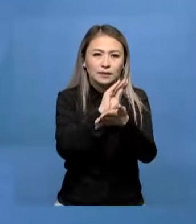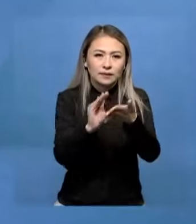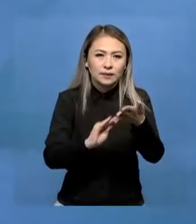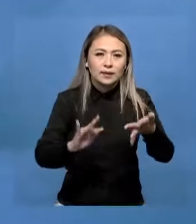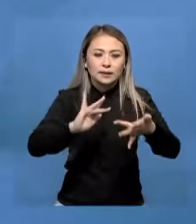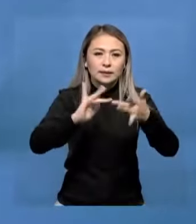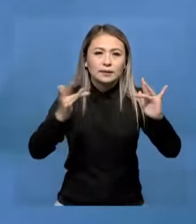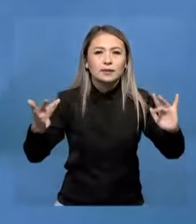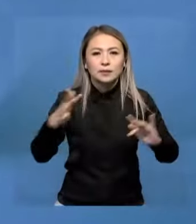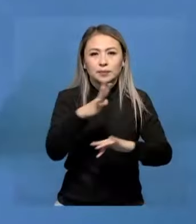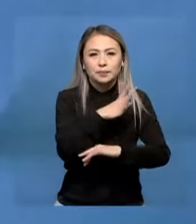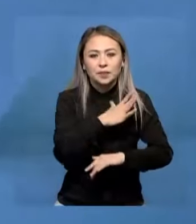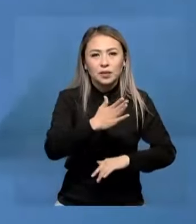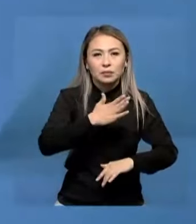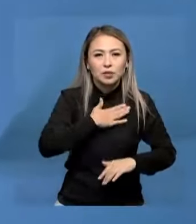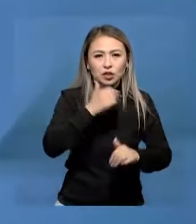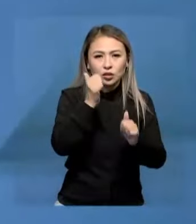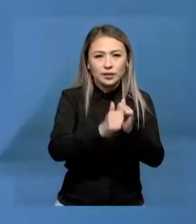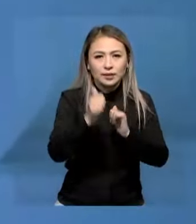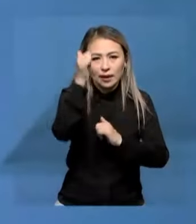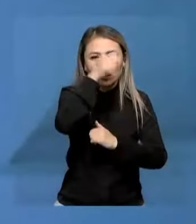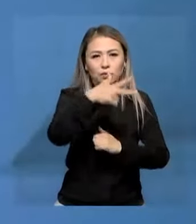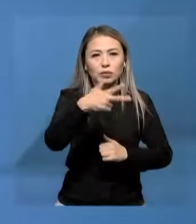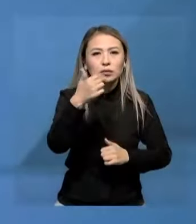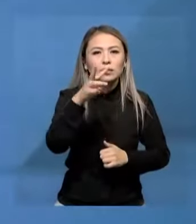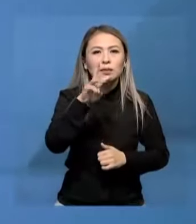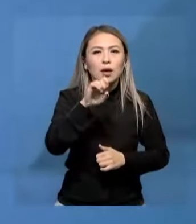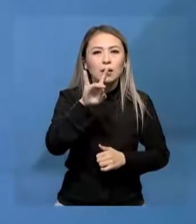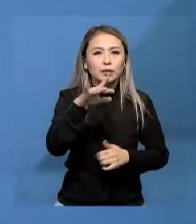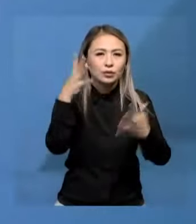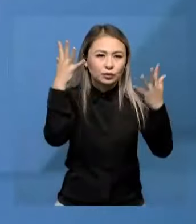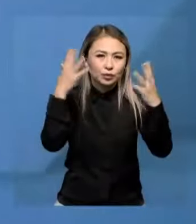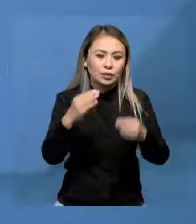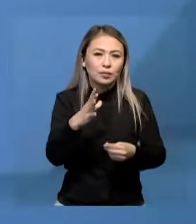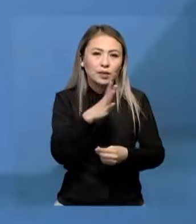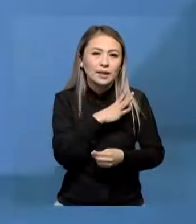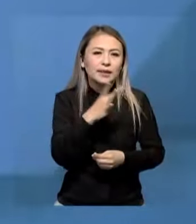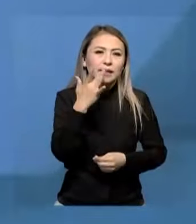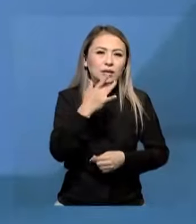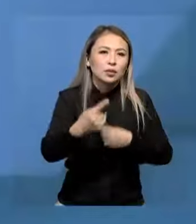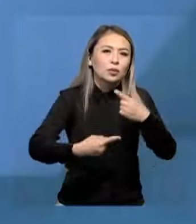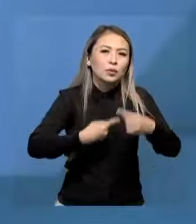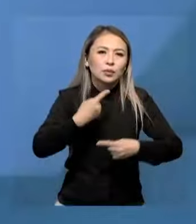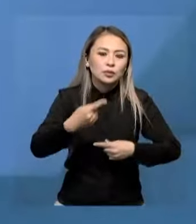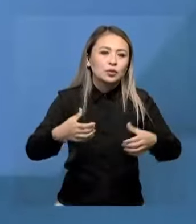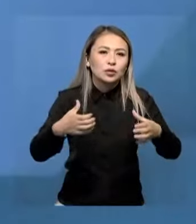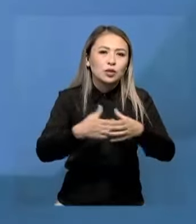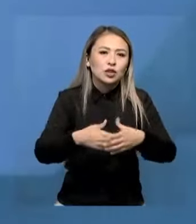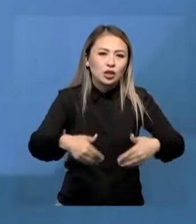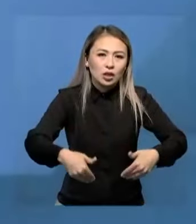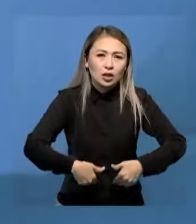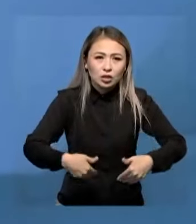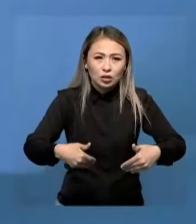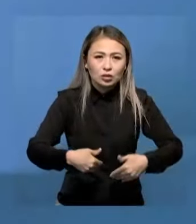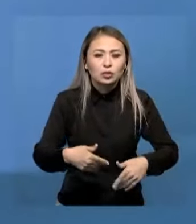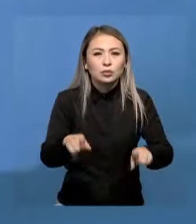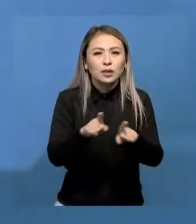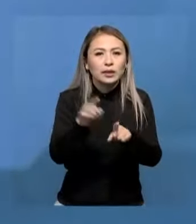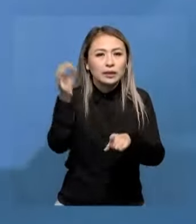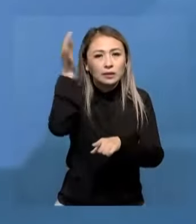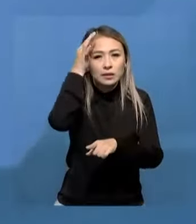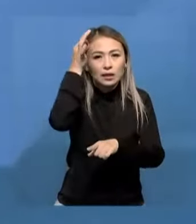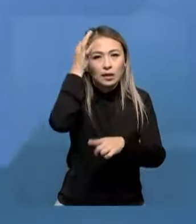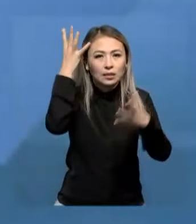арнайы жаз башар елат. Біз жыл сайын 31-ші мамыр күні өткен қасырдағы саяси қоғын сүргін және ашаршыл